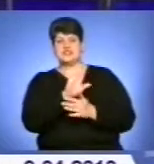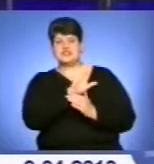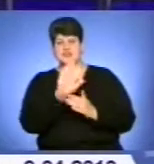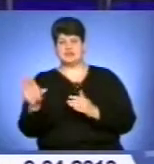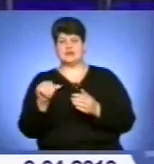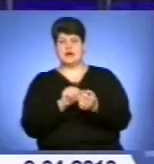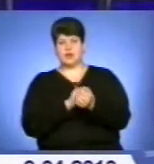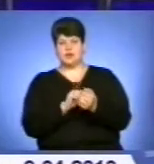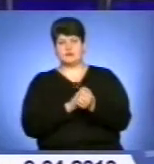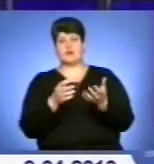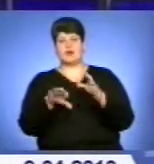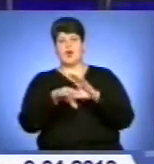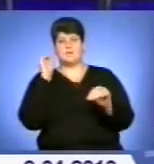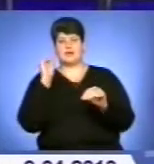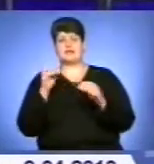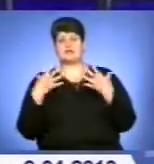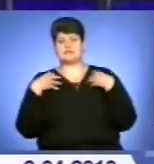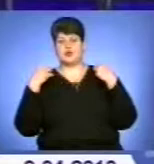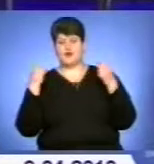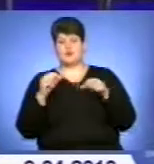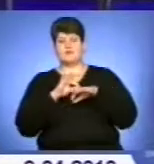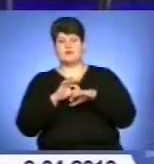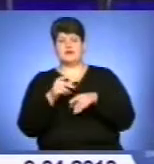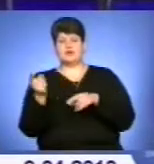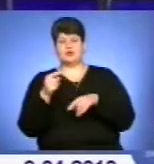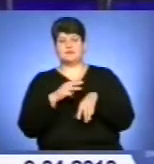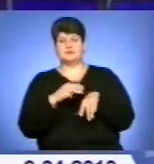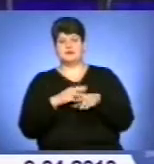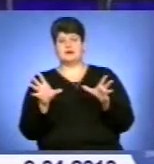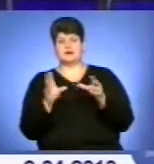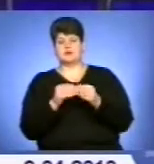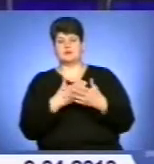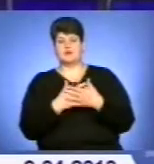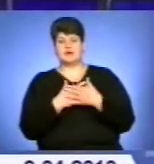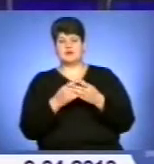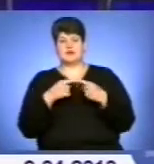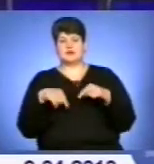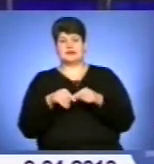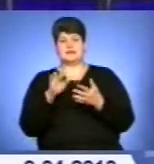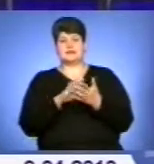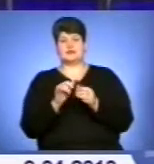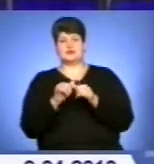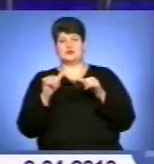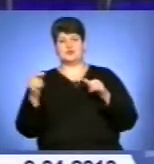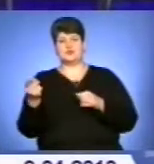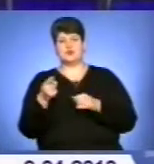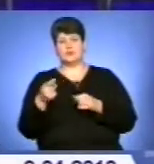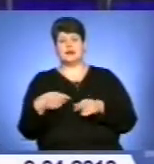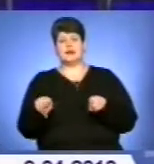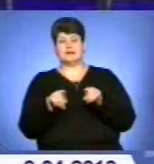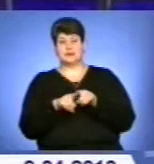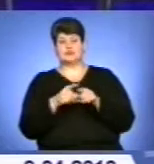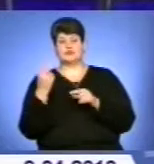обери здоров'я» провели тернопільські міліціонери спільно з громадською організацією Центр розвитку Тернопільщини, а також двома